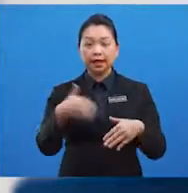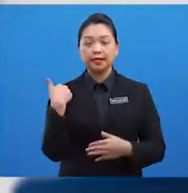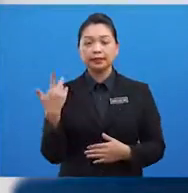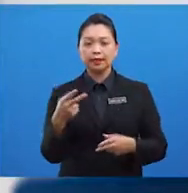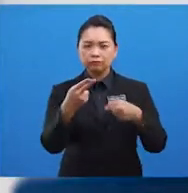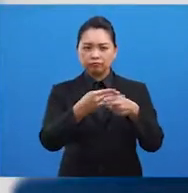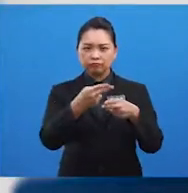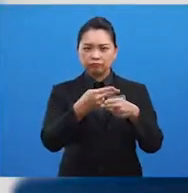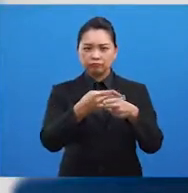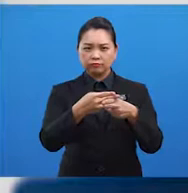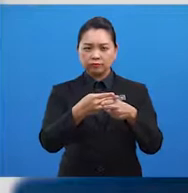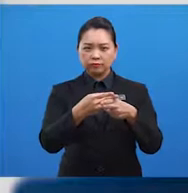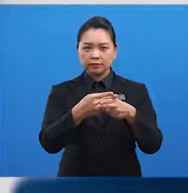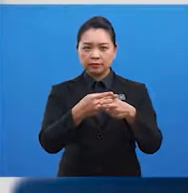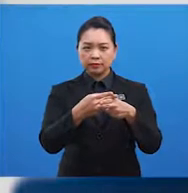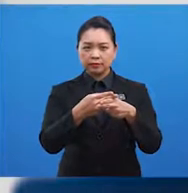kepada